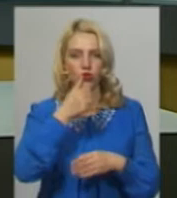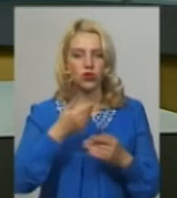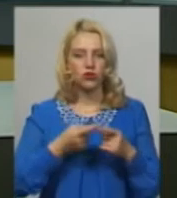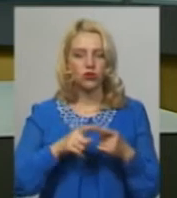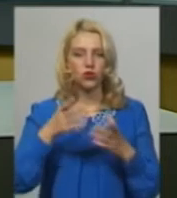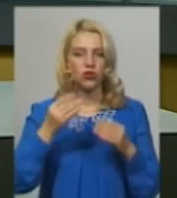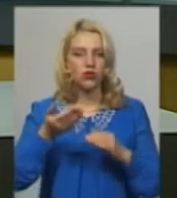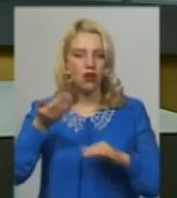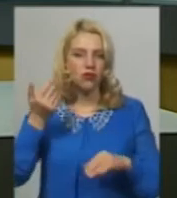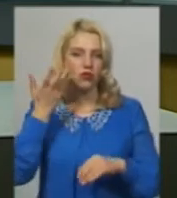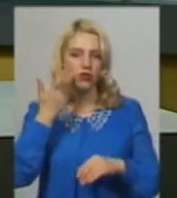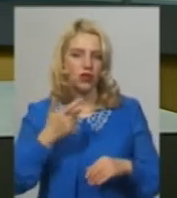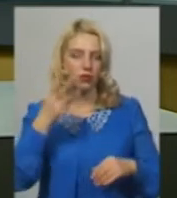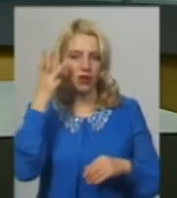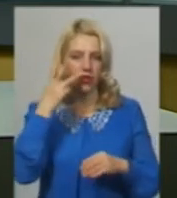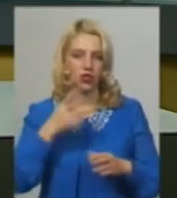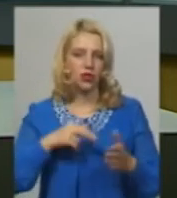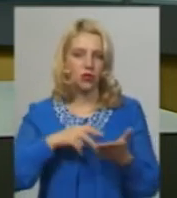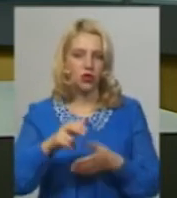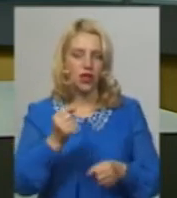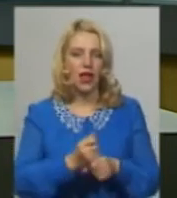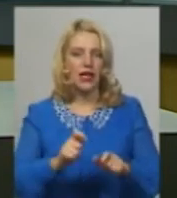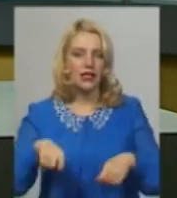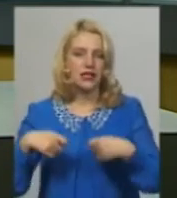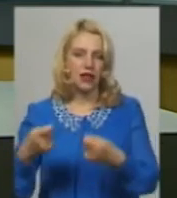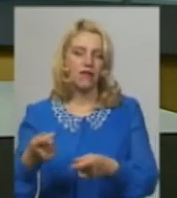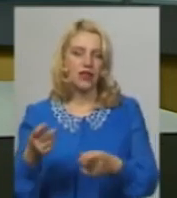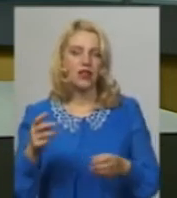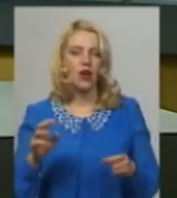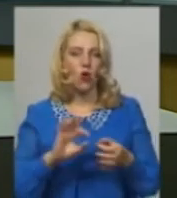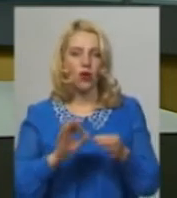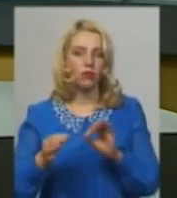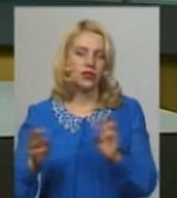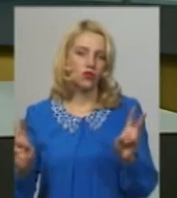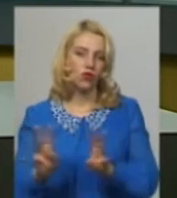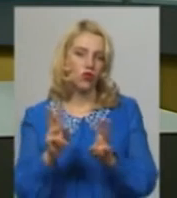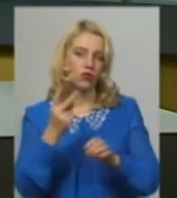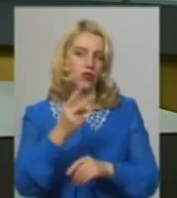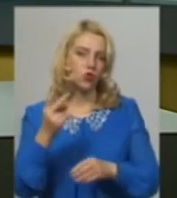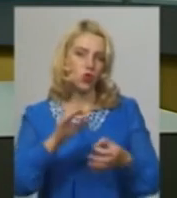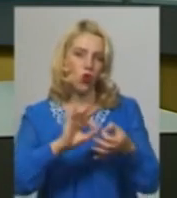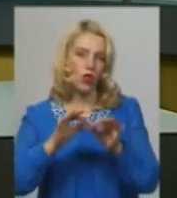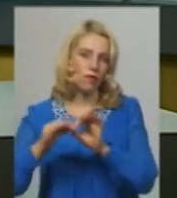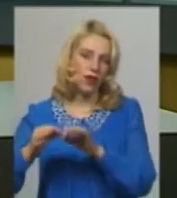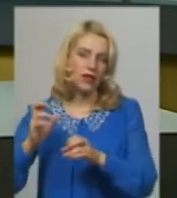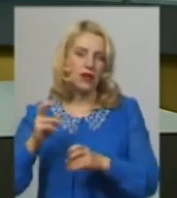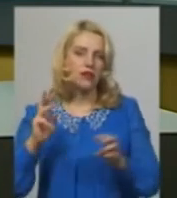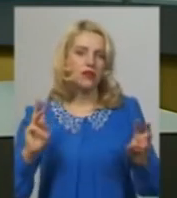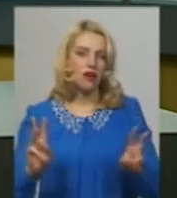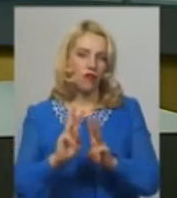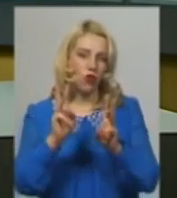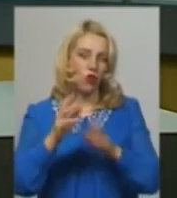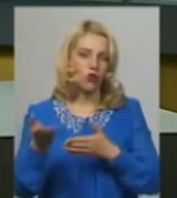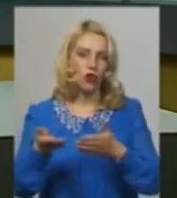дня, коли Хмельничиною пройшла естафета Олімпійського вогню 22-ї Олімпіади. Як Олімпійський вогонь рухався Хмельничиною і хто